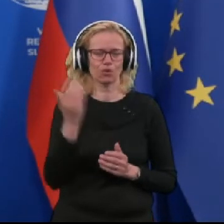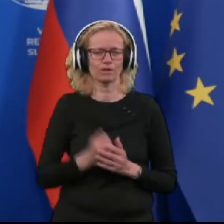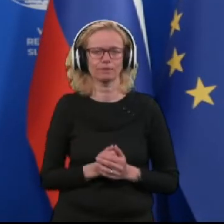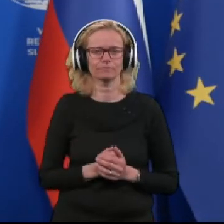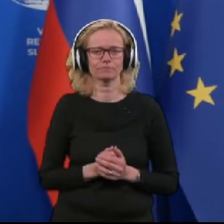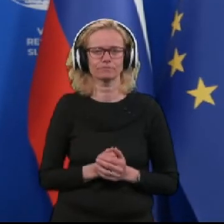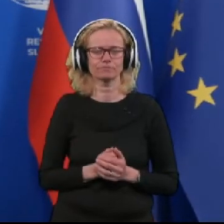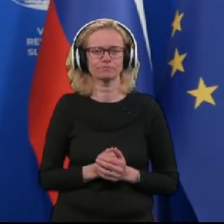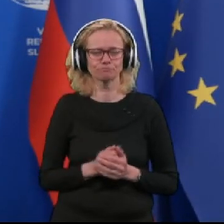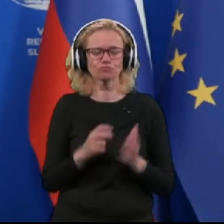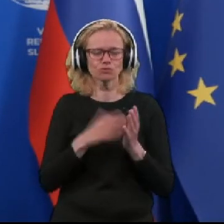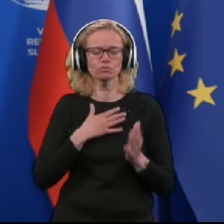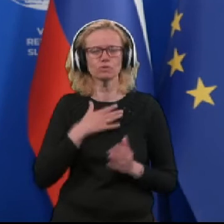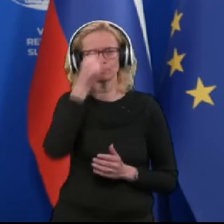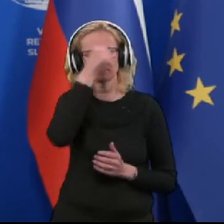Hvala što pratite kanal.